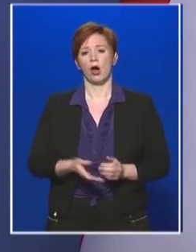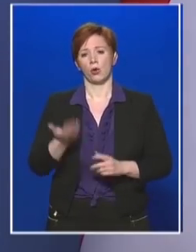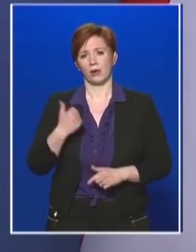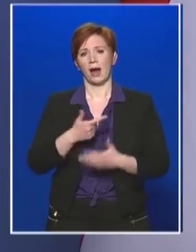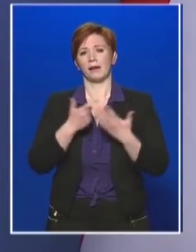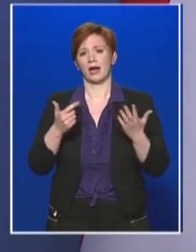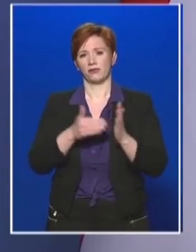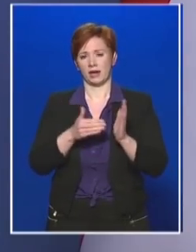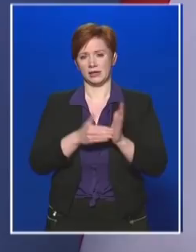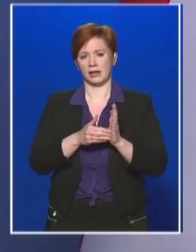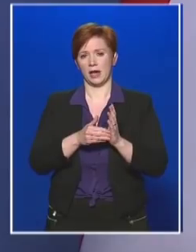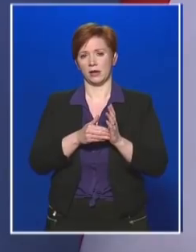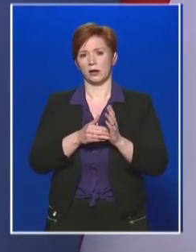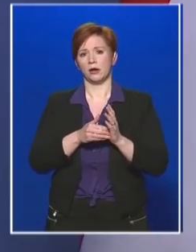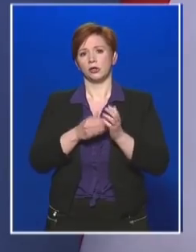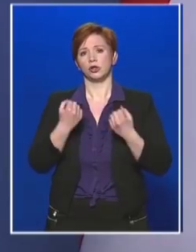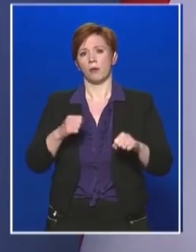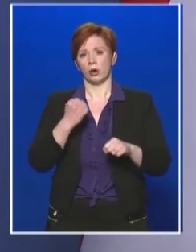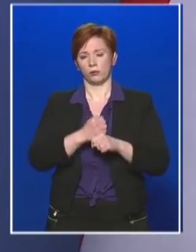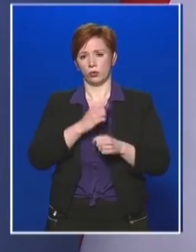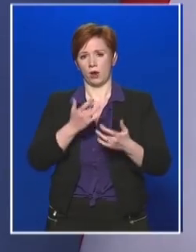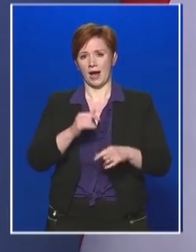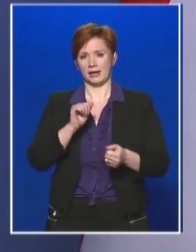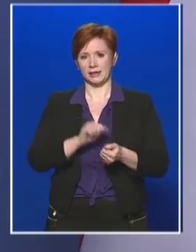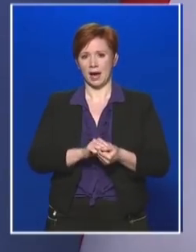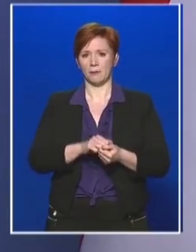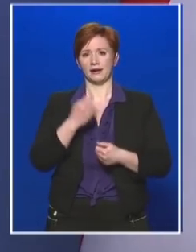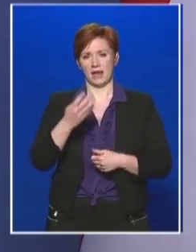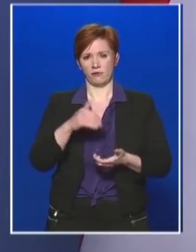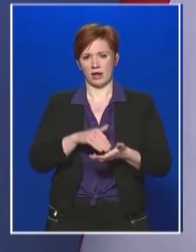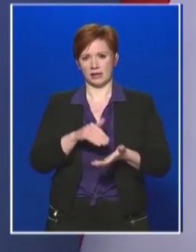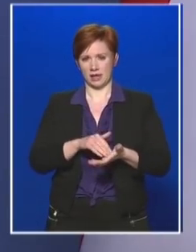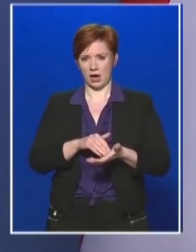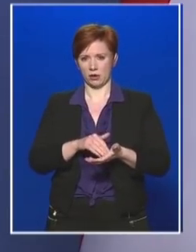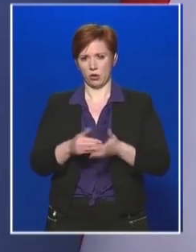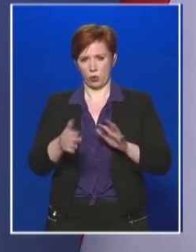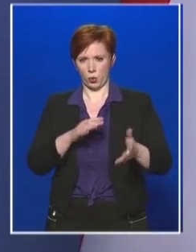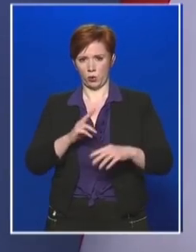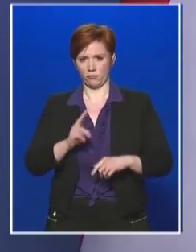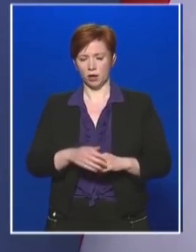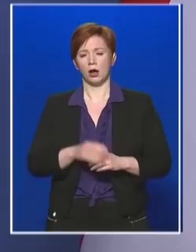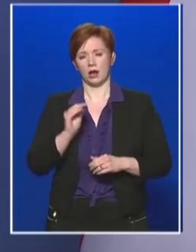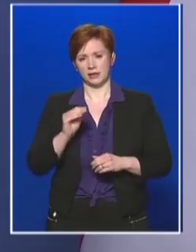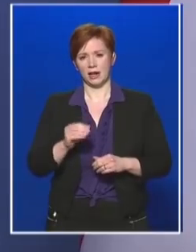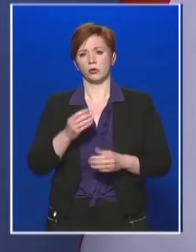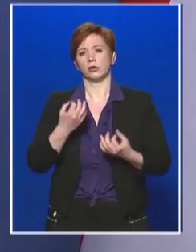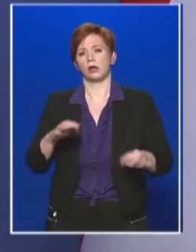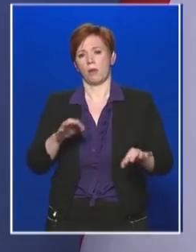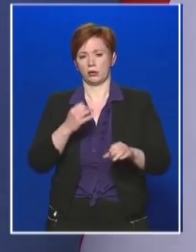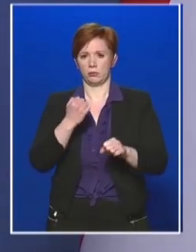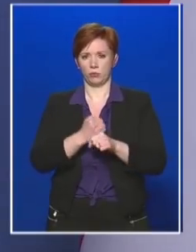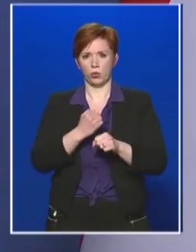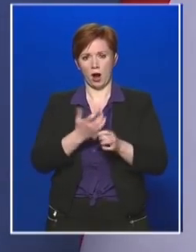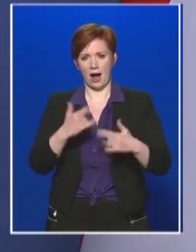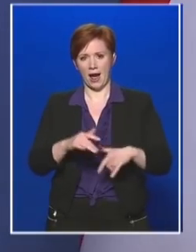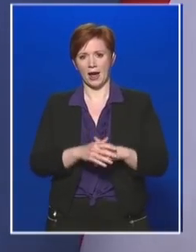száma az 40 és 50 ezer közöttire csökkent, tehát jelentős csökkenés van a szabad munkahelyek számában, hiszen akik elvesztették az állásukat,